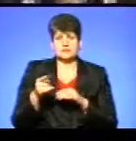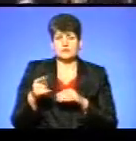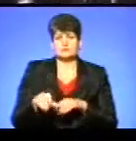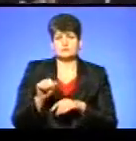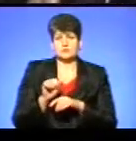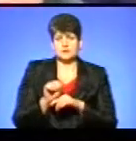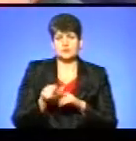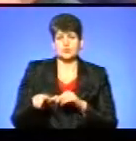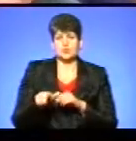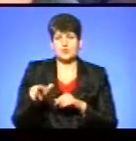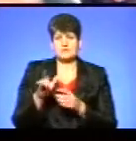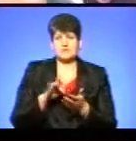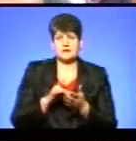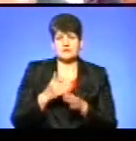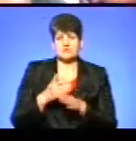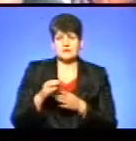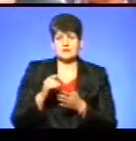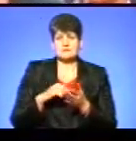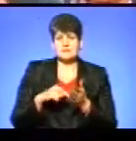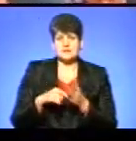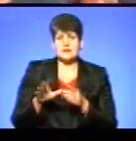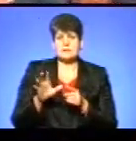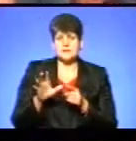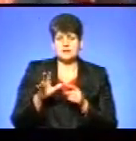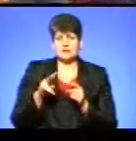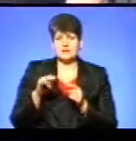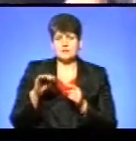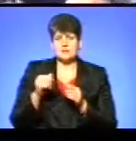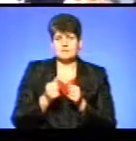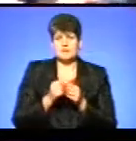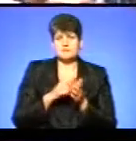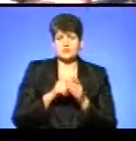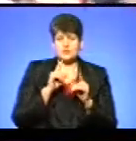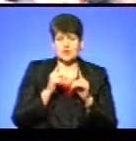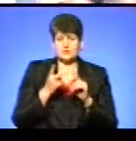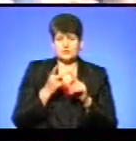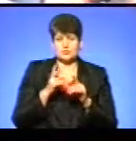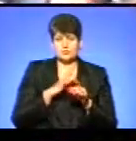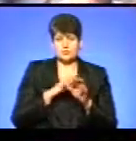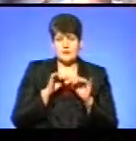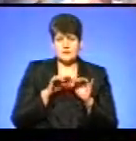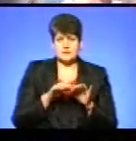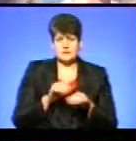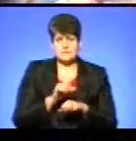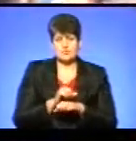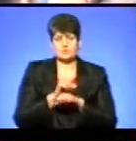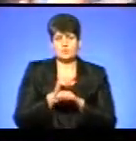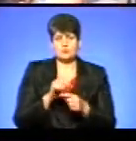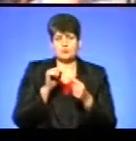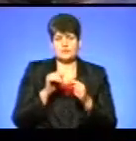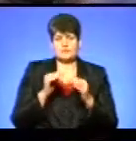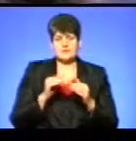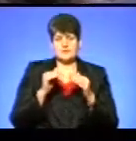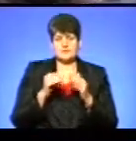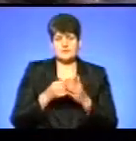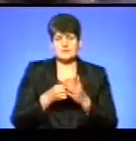перекрили дорогу у центральній частині міста. 5 листопада під міською радою Тернополя вдруге відбулася акція протесту проти підняття цін